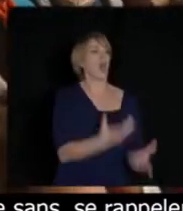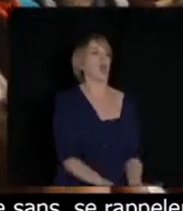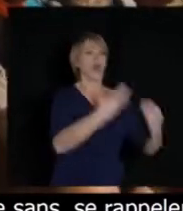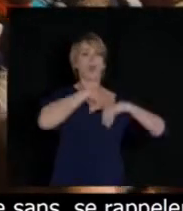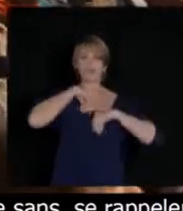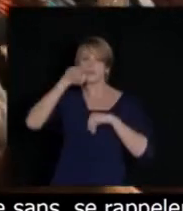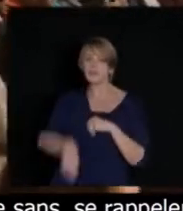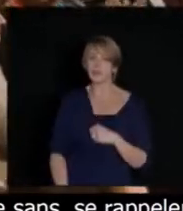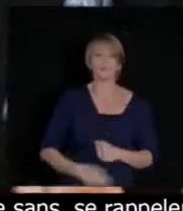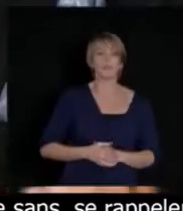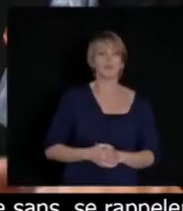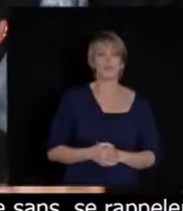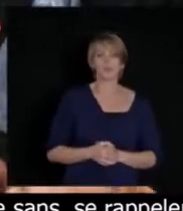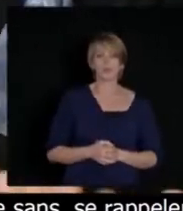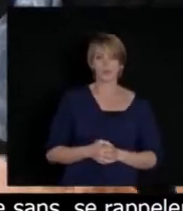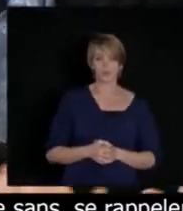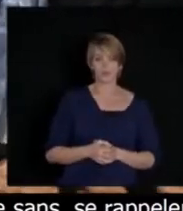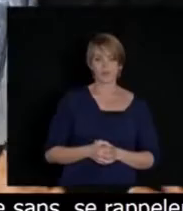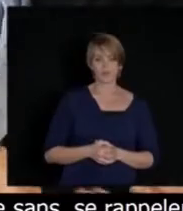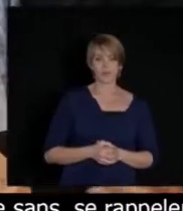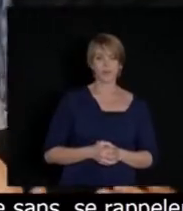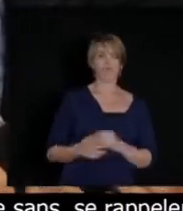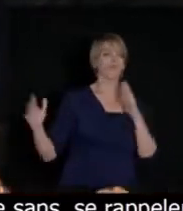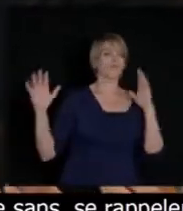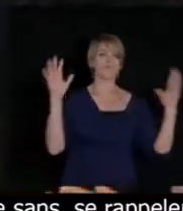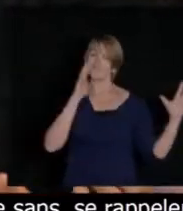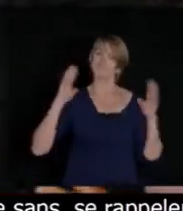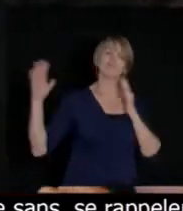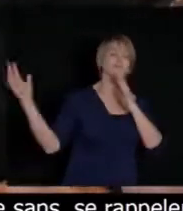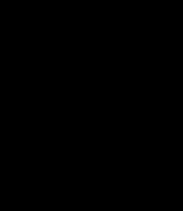la propriété publique du temps long.